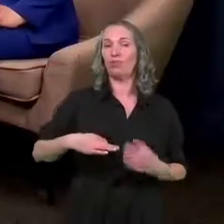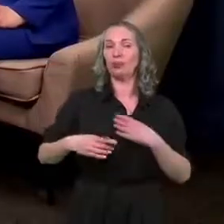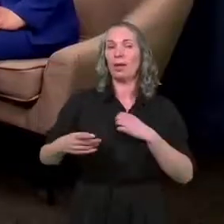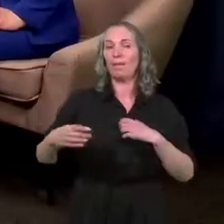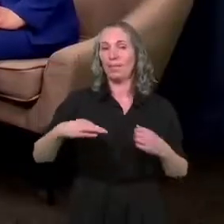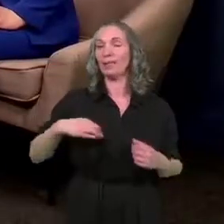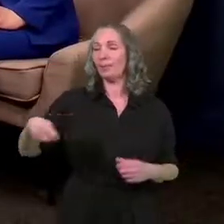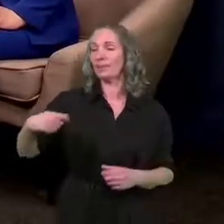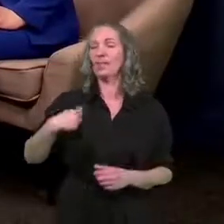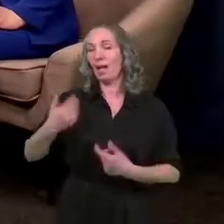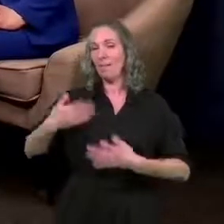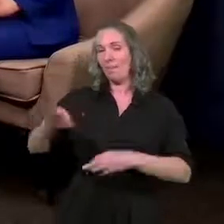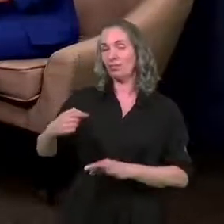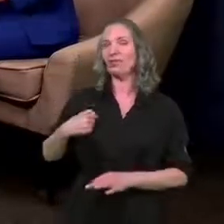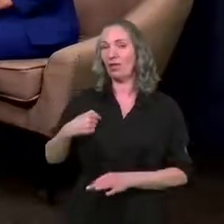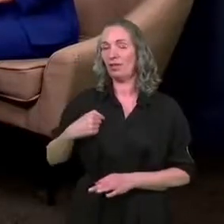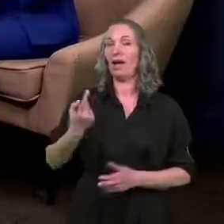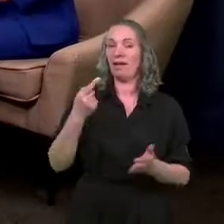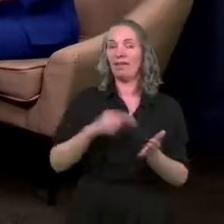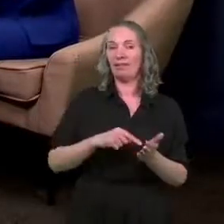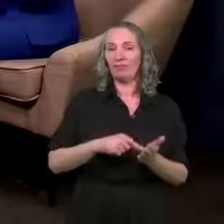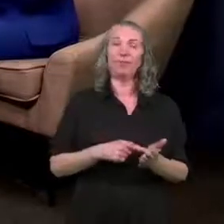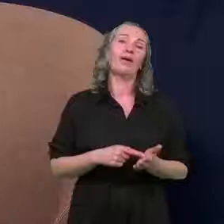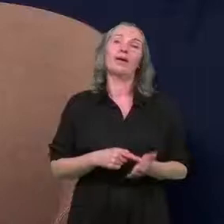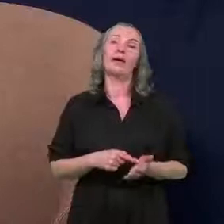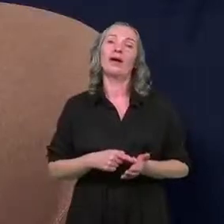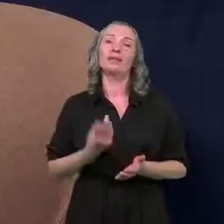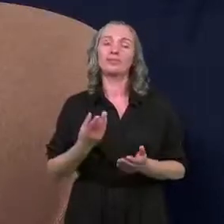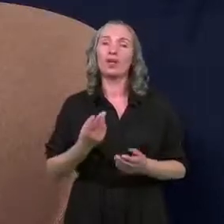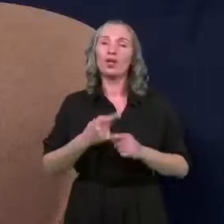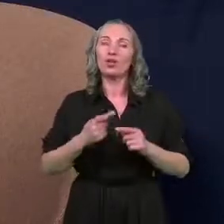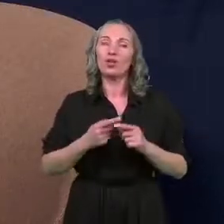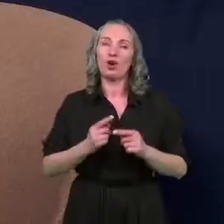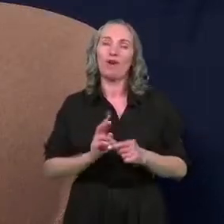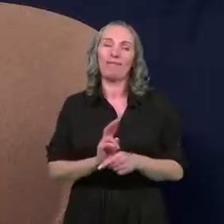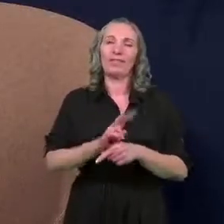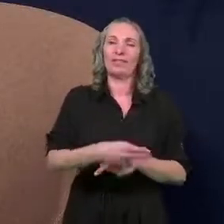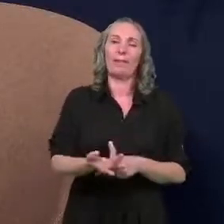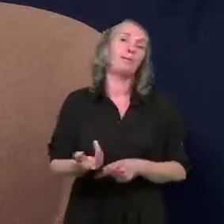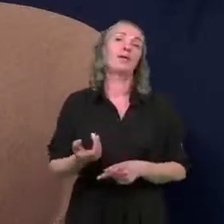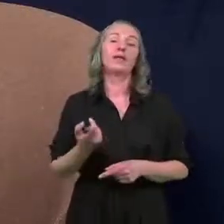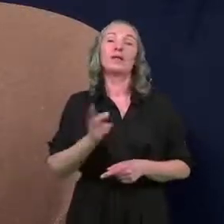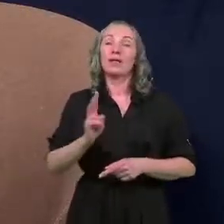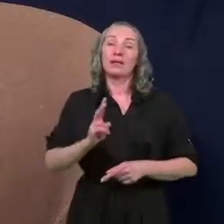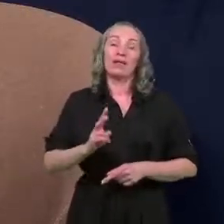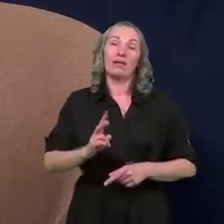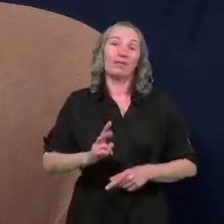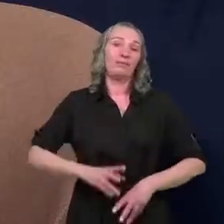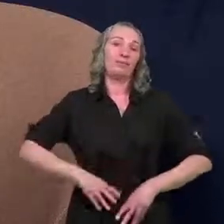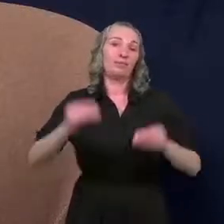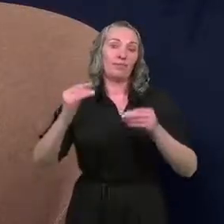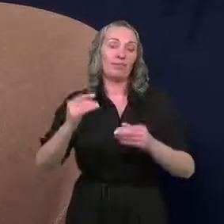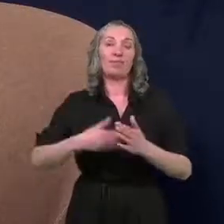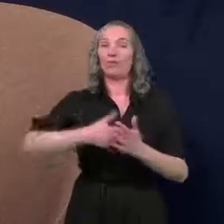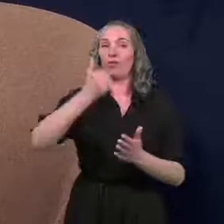pozwoli, to wymaga to troszeczkę wstępu. Kiedy podjęliśmy, Rada Miasta